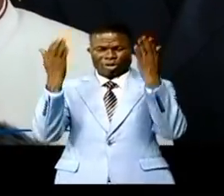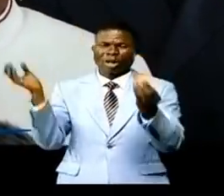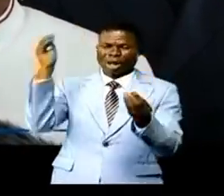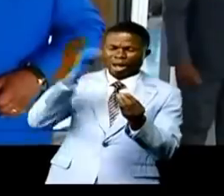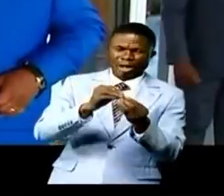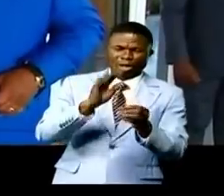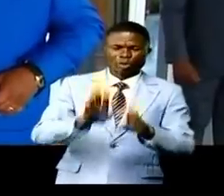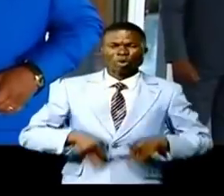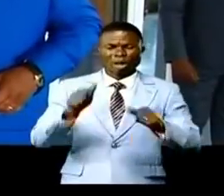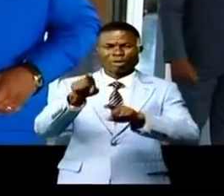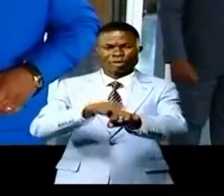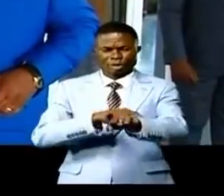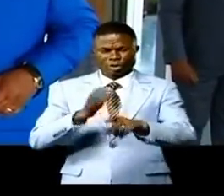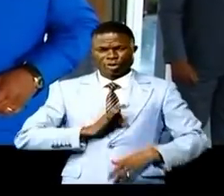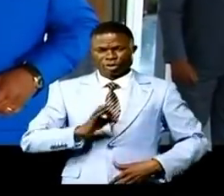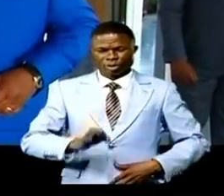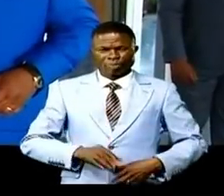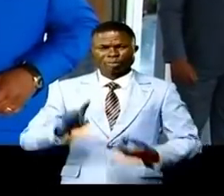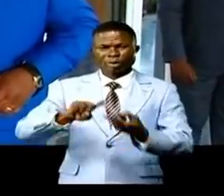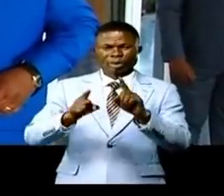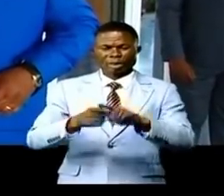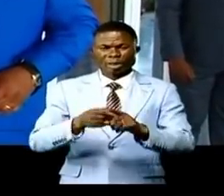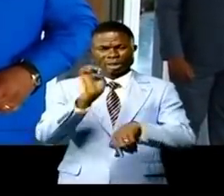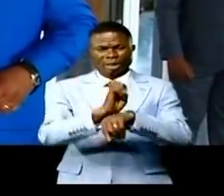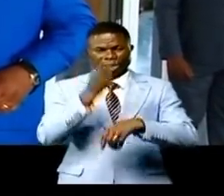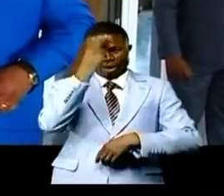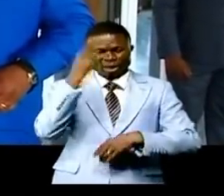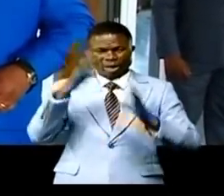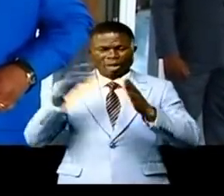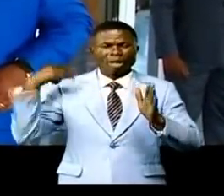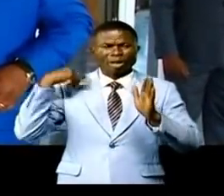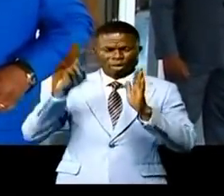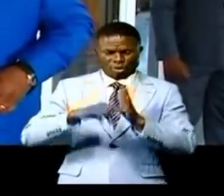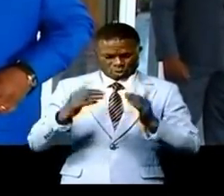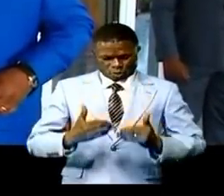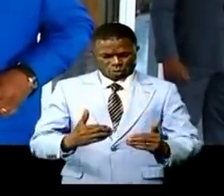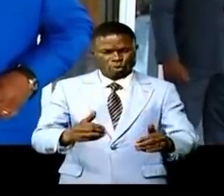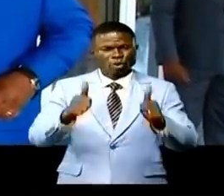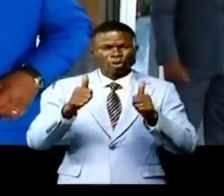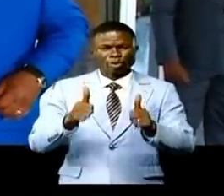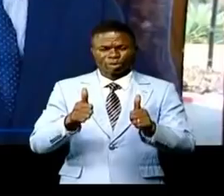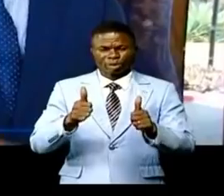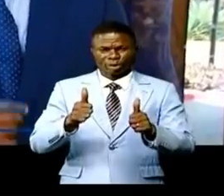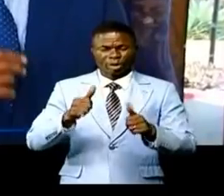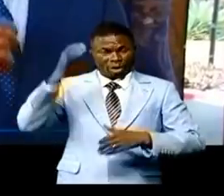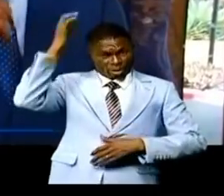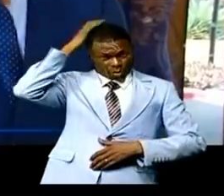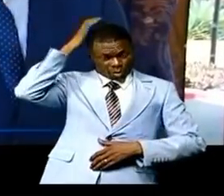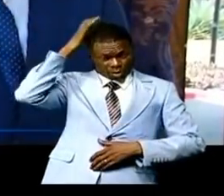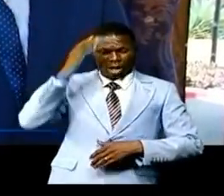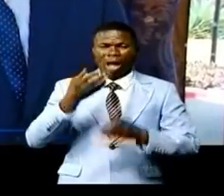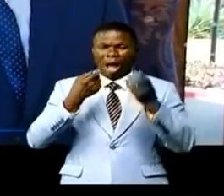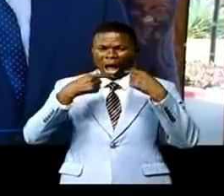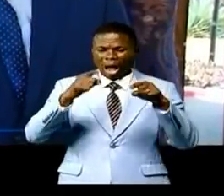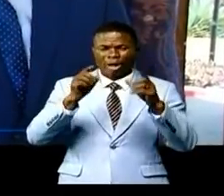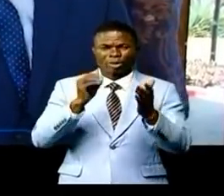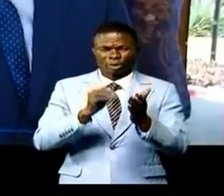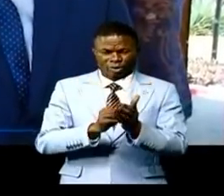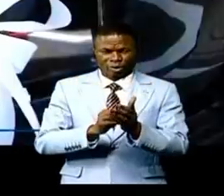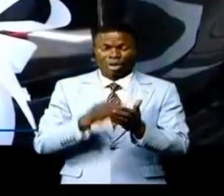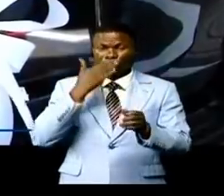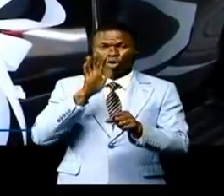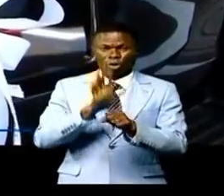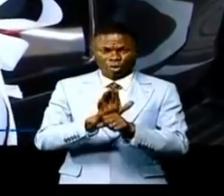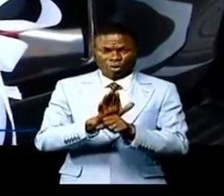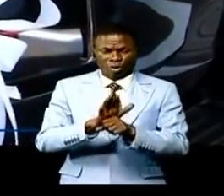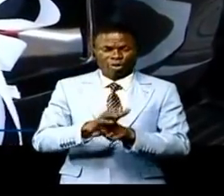centuple. Les relations entre l'église catholique et le gouvernement ont toujours été bonnes, a rappelé Mgr Donacien Cholet qui, rassure